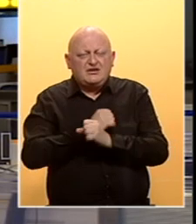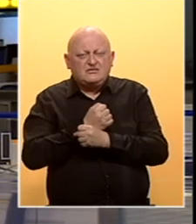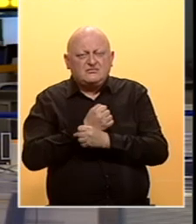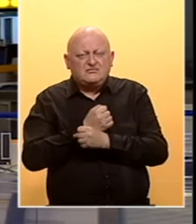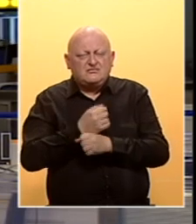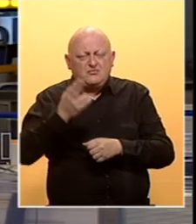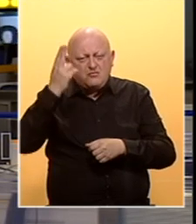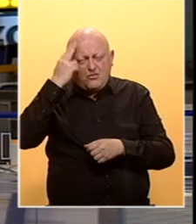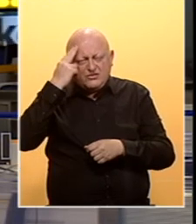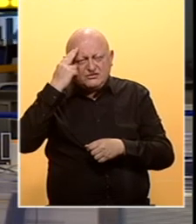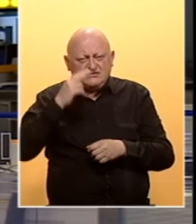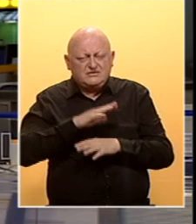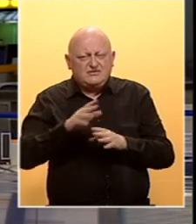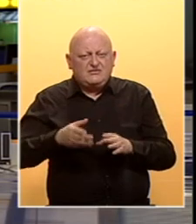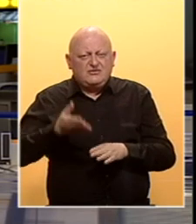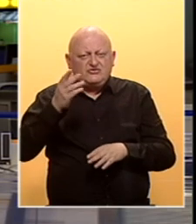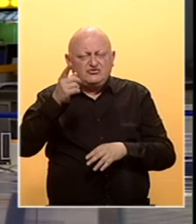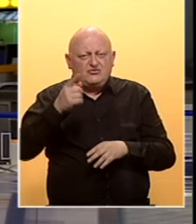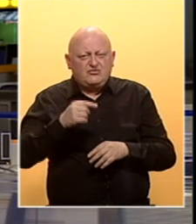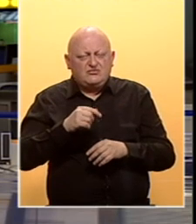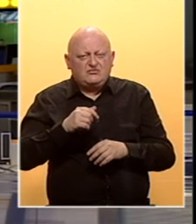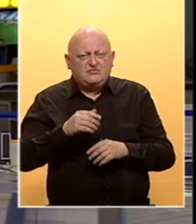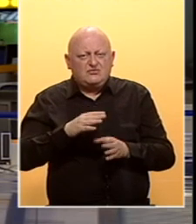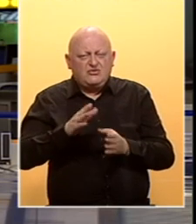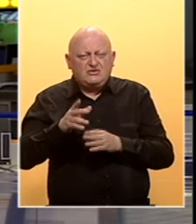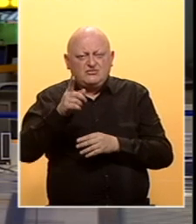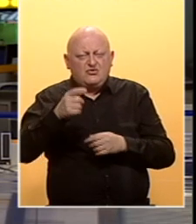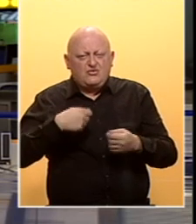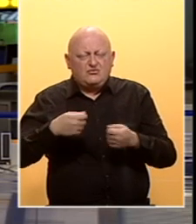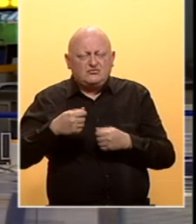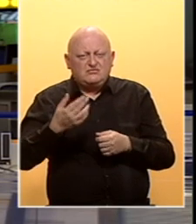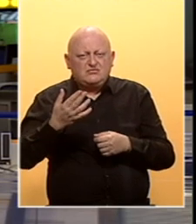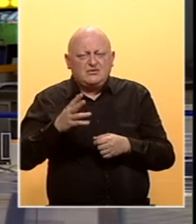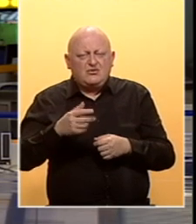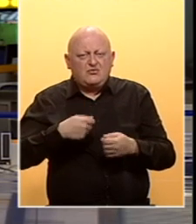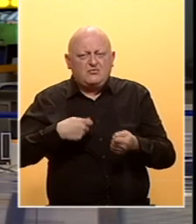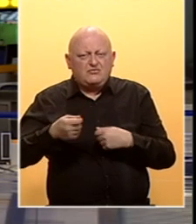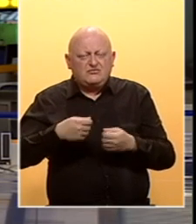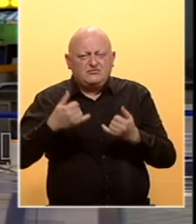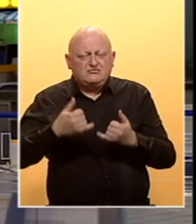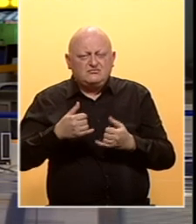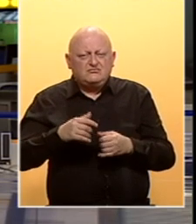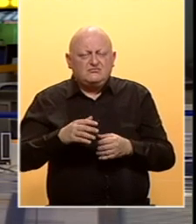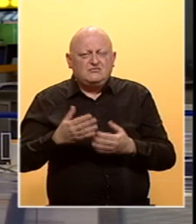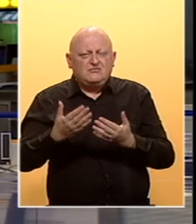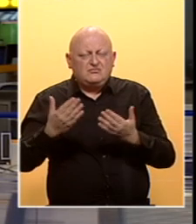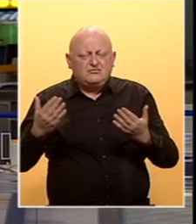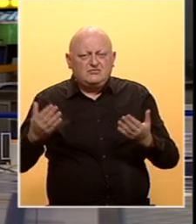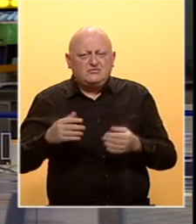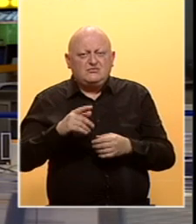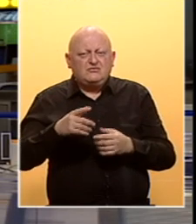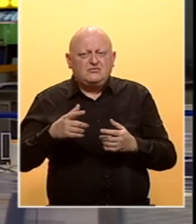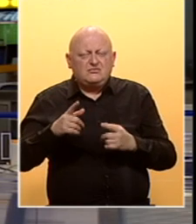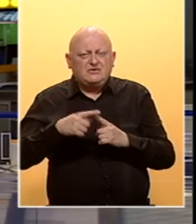veoma su poznati, a sve više onih koji se okreću u tom vidu proizvodnje. Nekoliko izlagača danas se predstavilo na sajmu održanom po